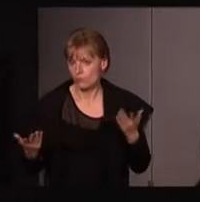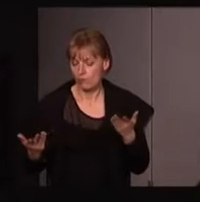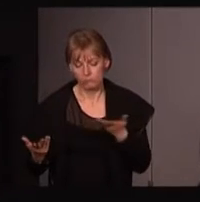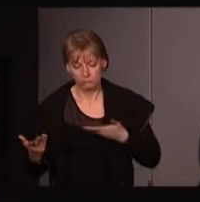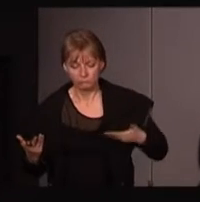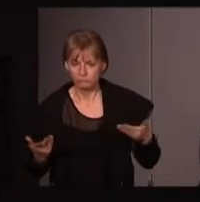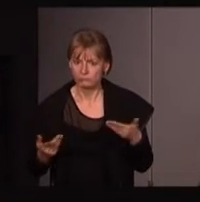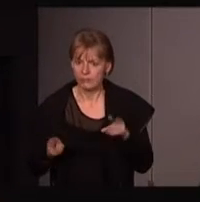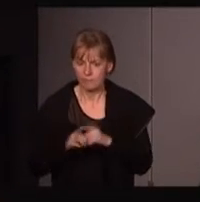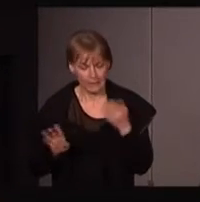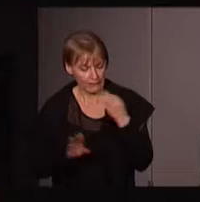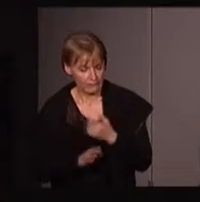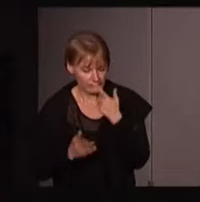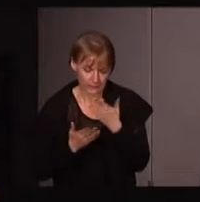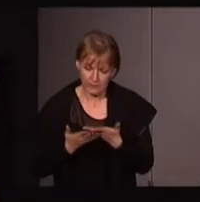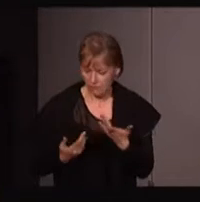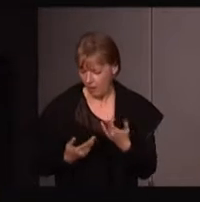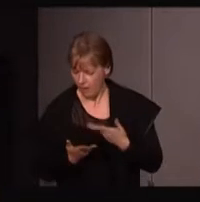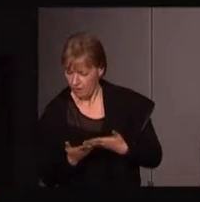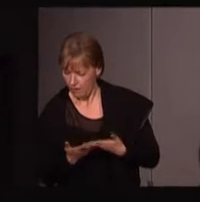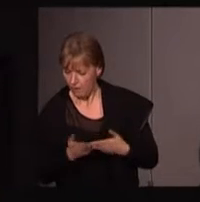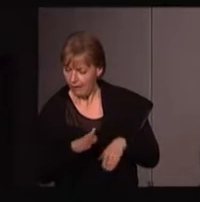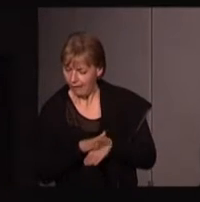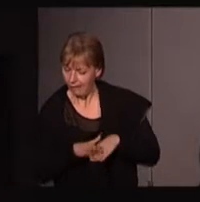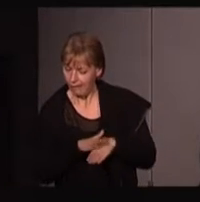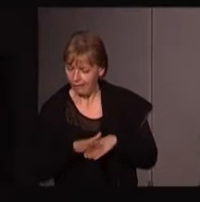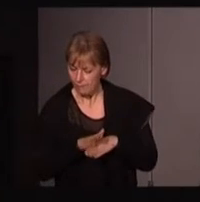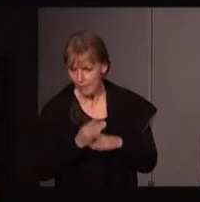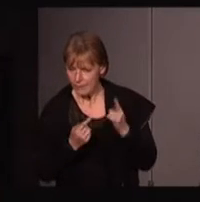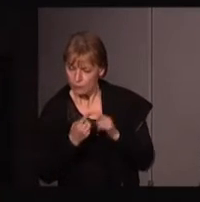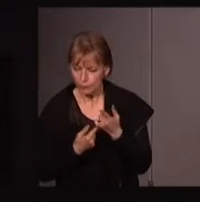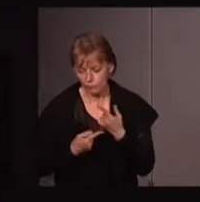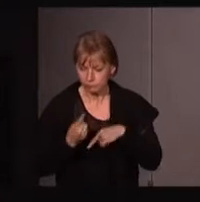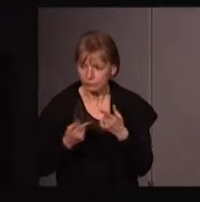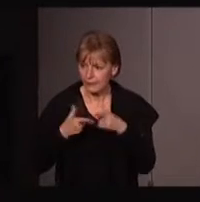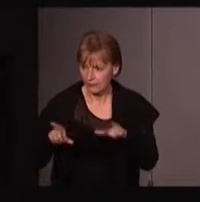je vous le disais tout à l'heure, un point d'appui à une forme d'émancipation.